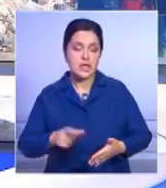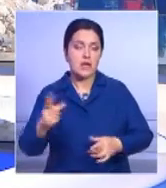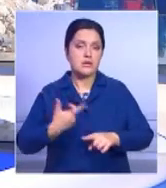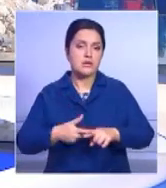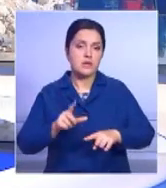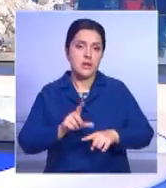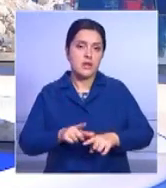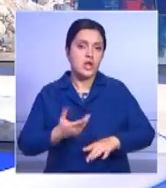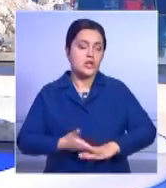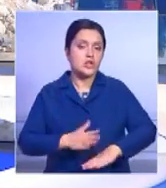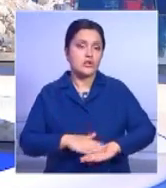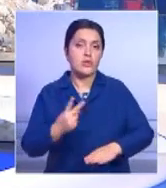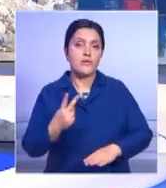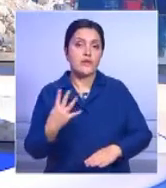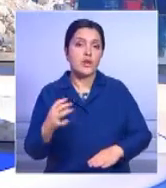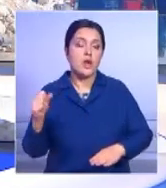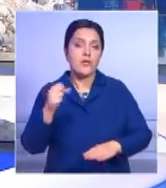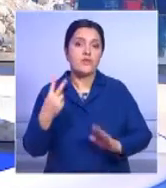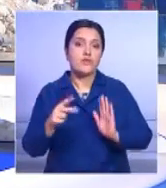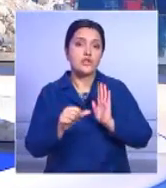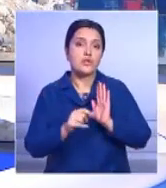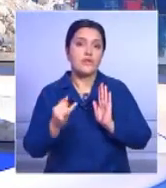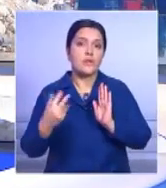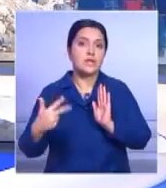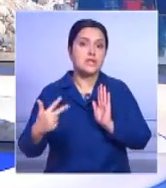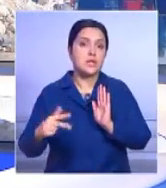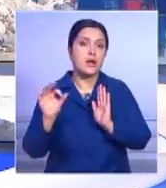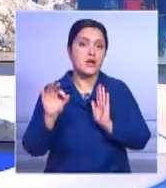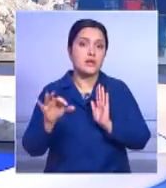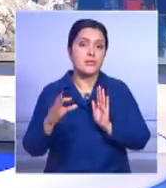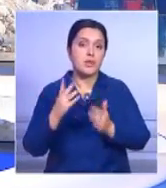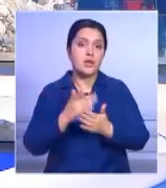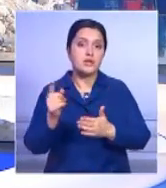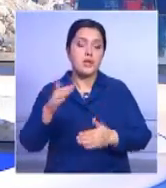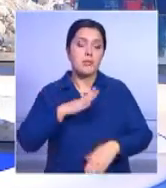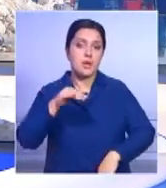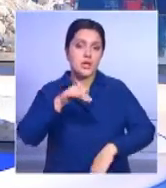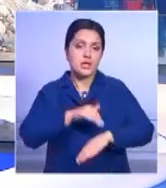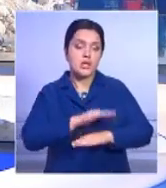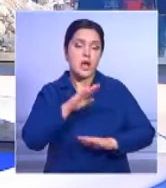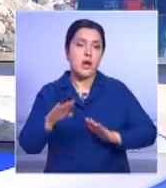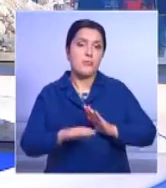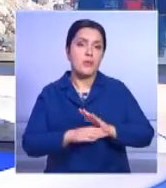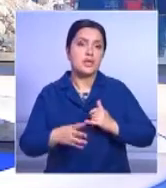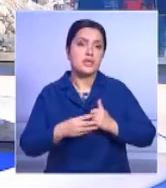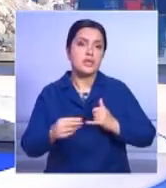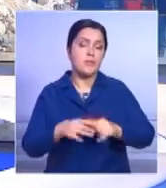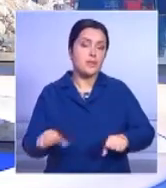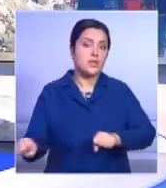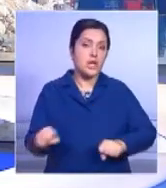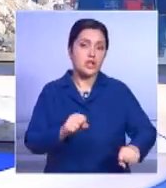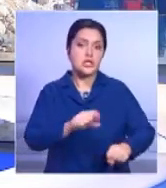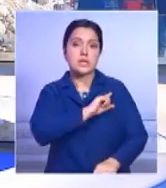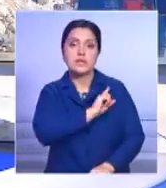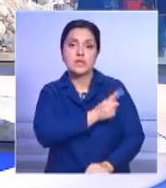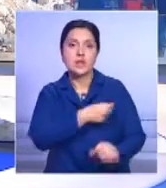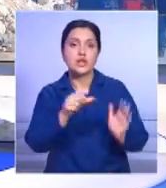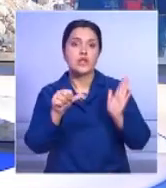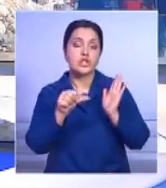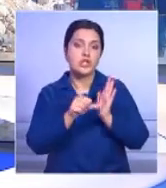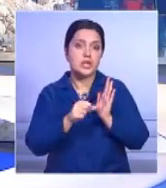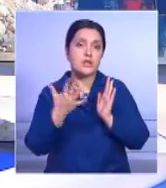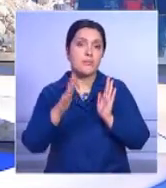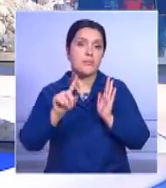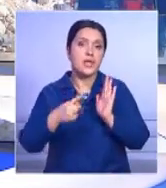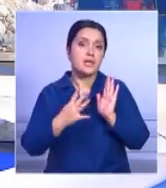катастрофические. 24 августа, 26 и 30 октября на территории страны были зарегистрированы подземные толчки